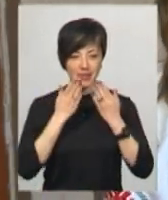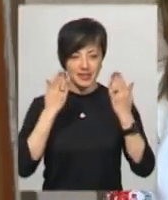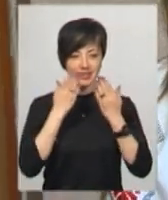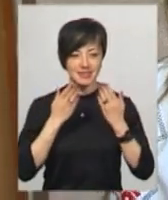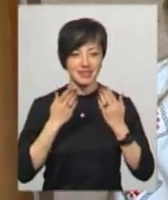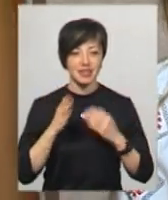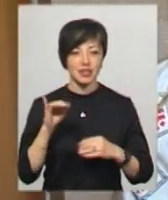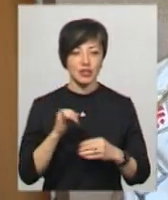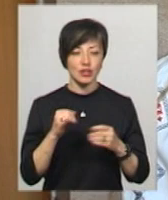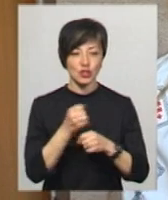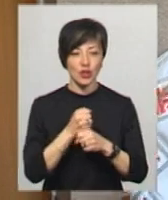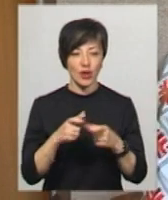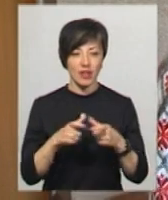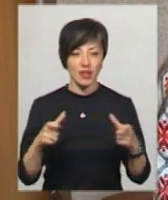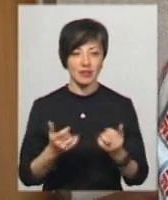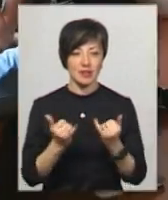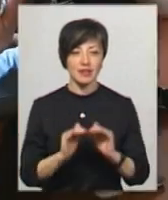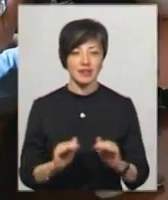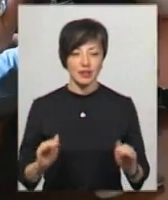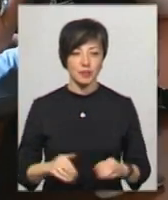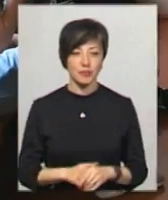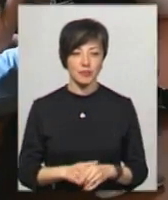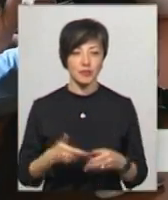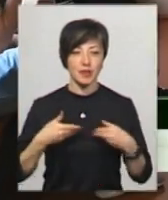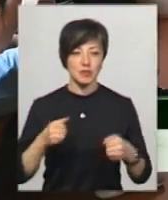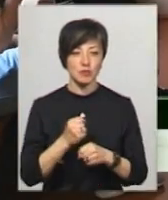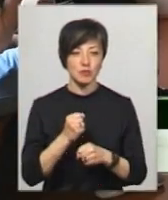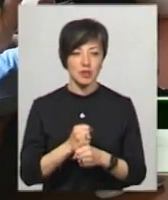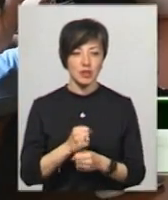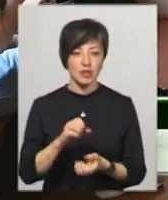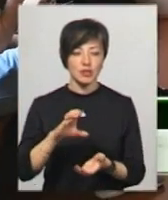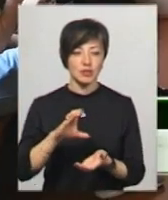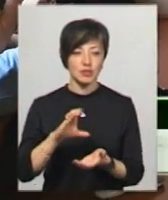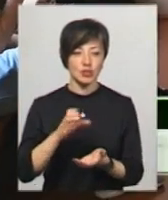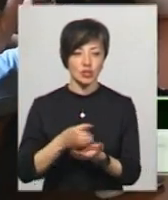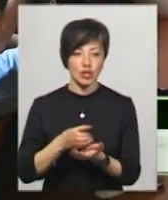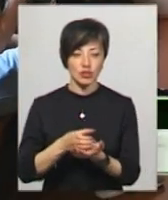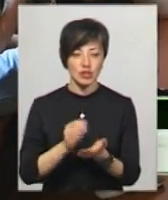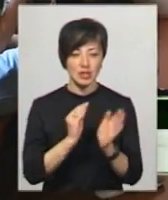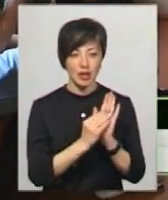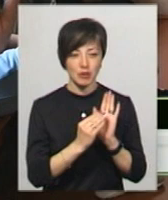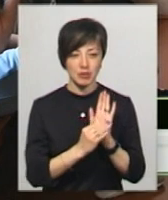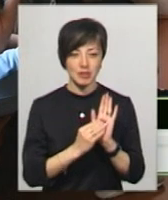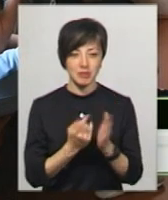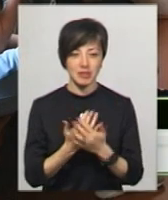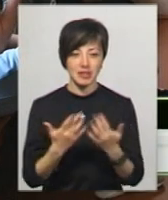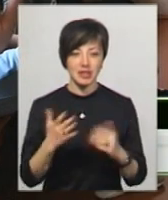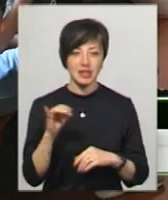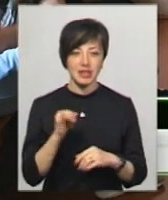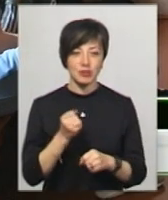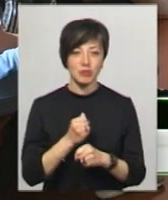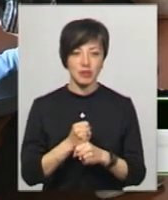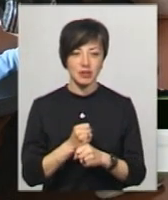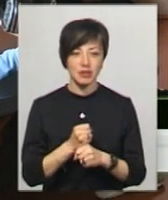і шоколадку для дітей». «Ми зробили чашечку з надписями, і також